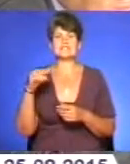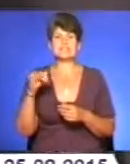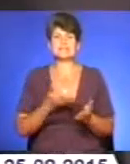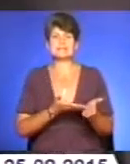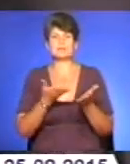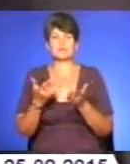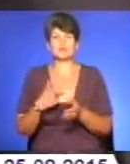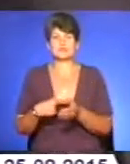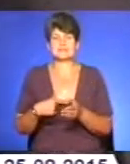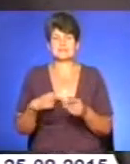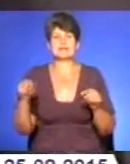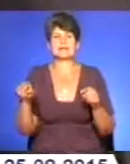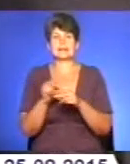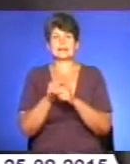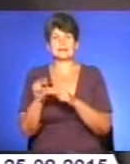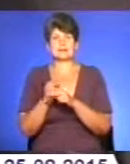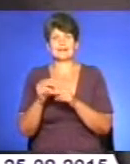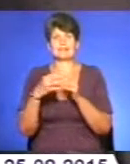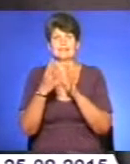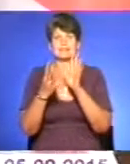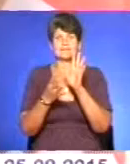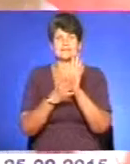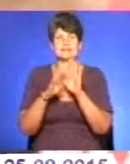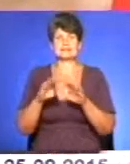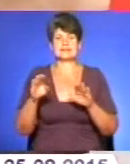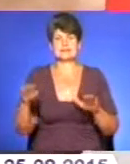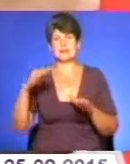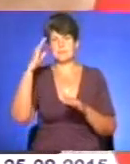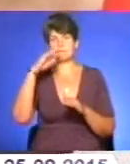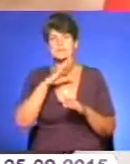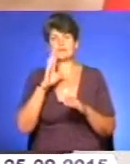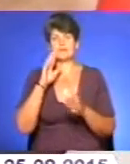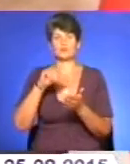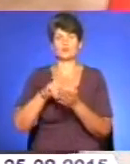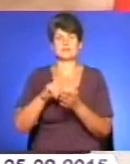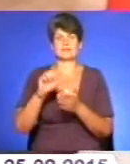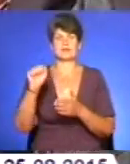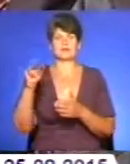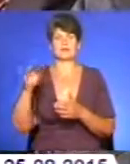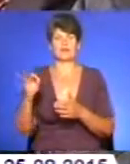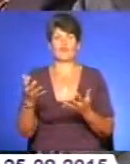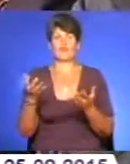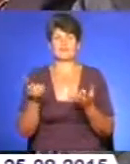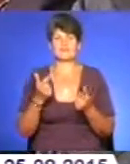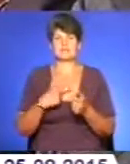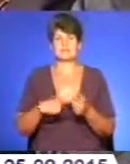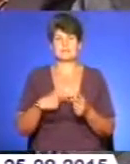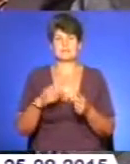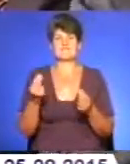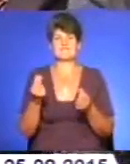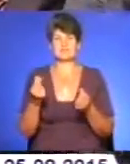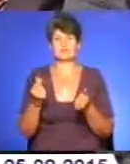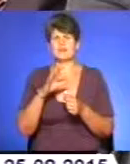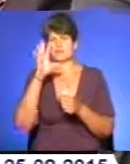себе на реабілітацію та відпочинок 19 дітей-батьків, учасників АТО, взявши на себе фінансування